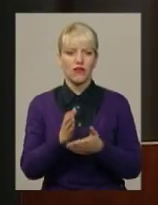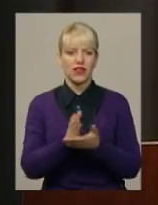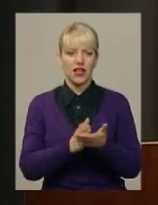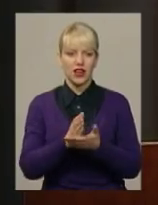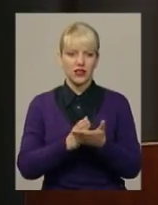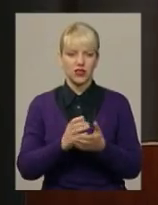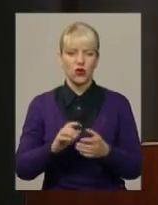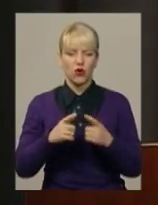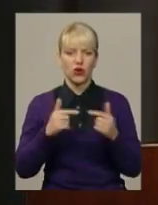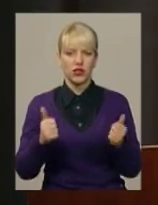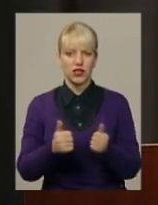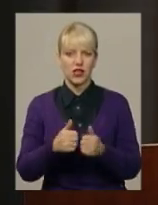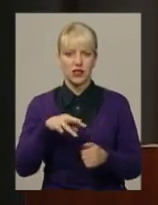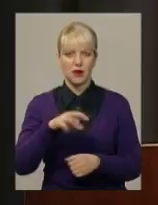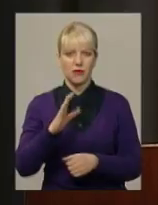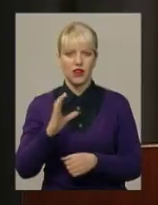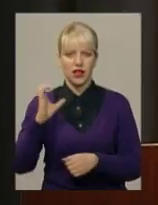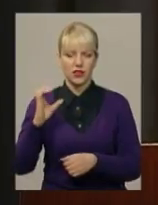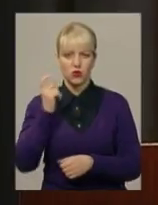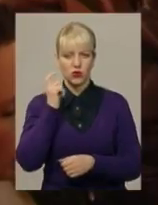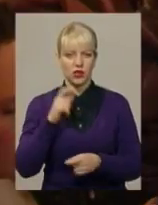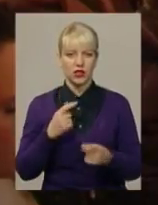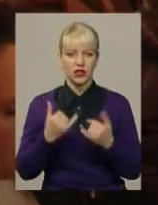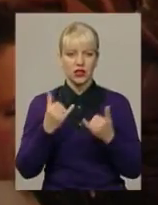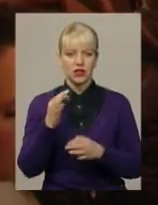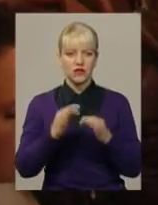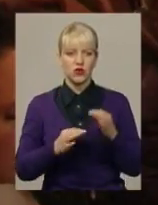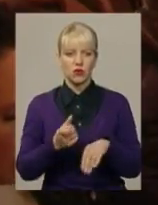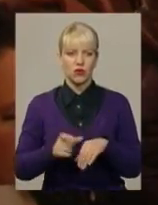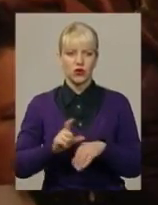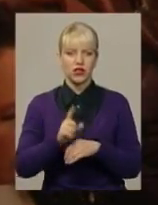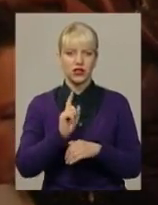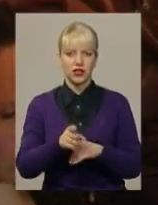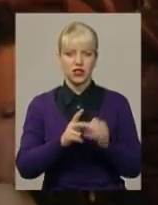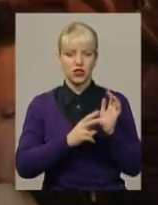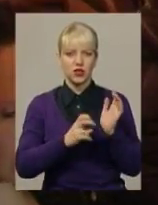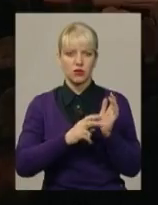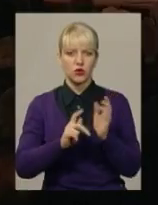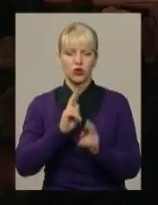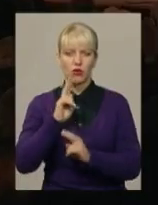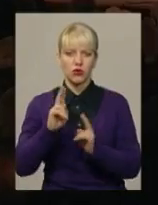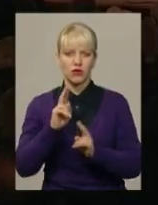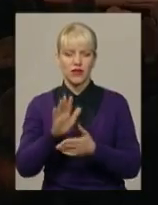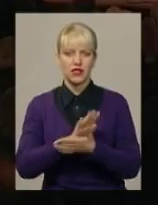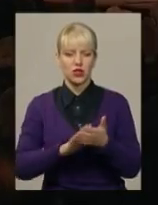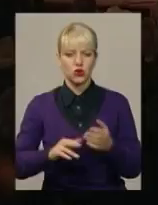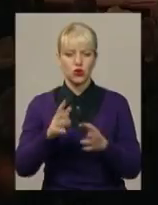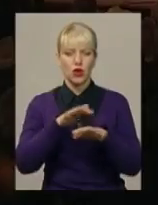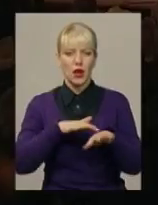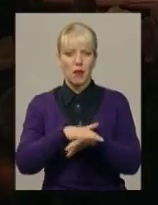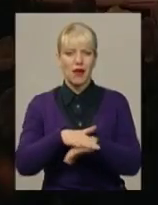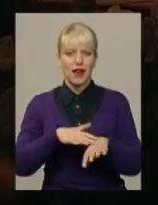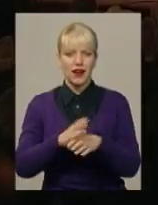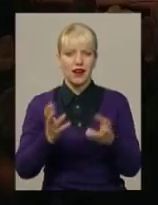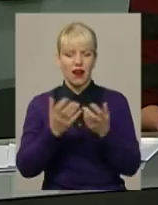ветеранів МВС України Дмитро Корнацький, нині у судах понад 1700 позовних заяв ветеранів щодо перерахунку пенсій.